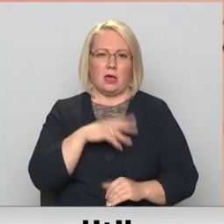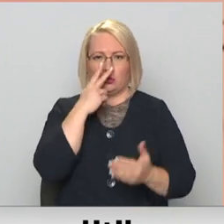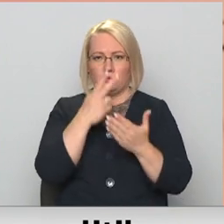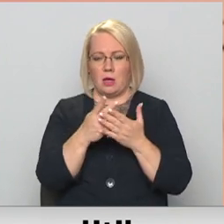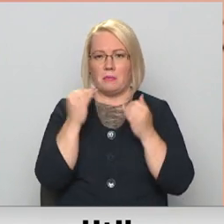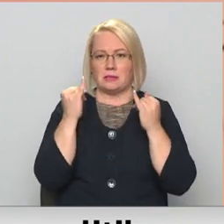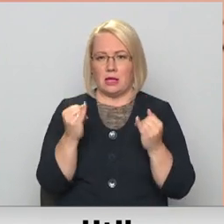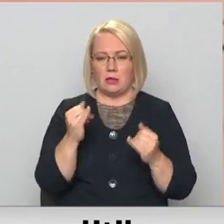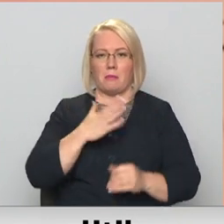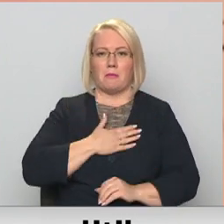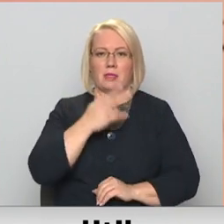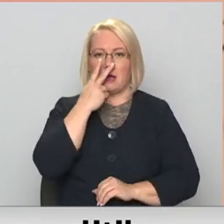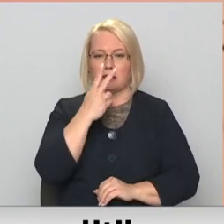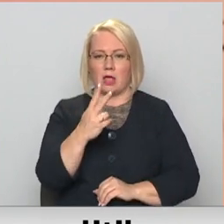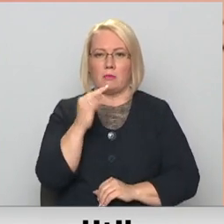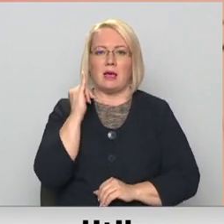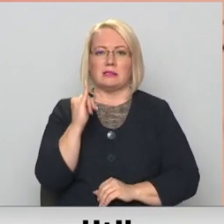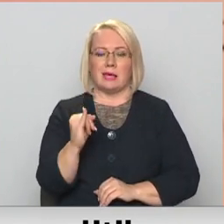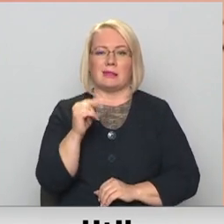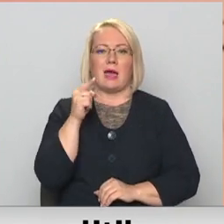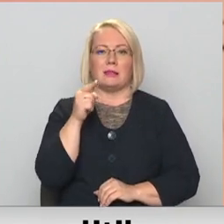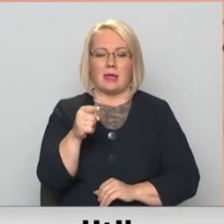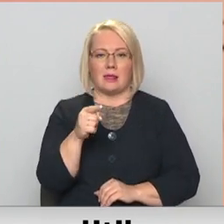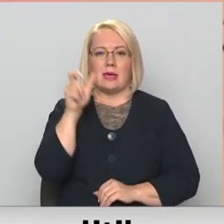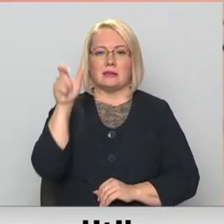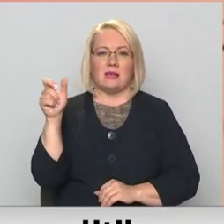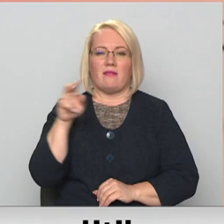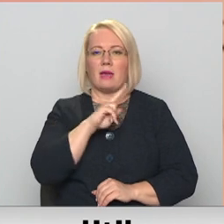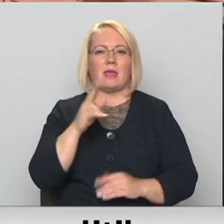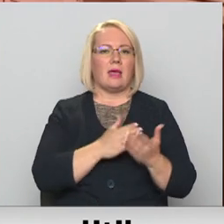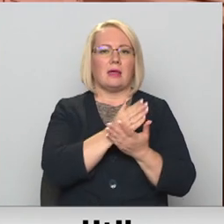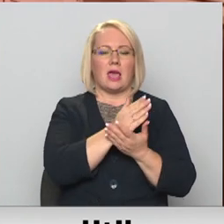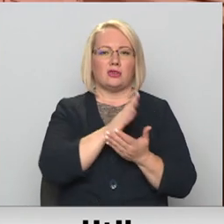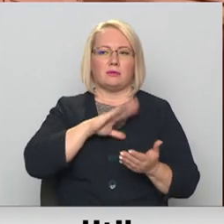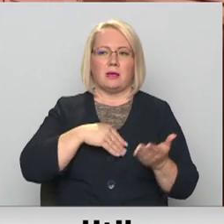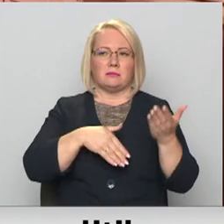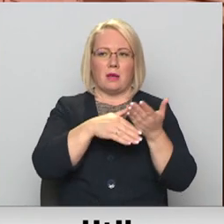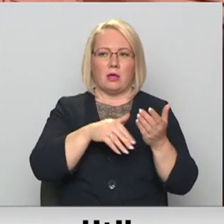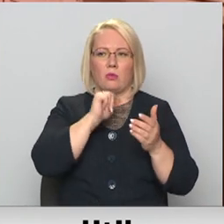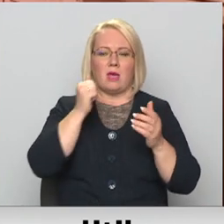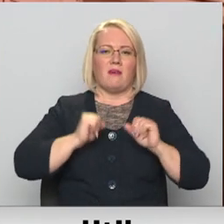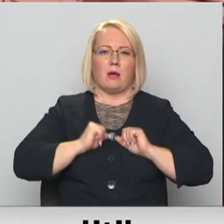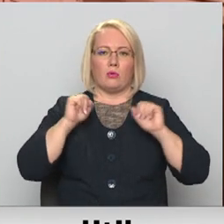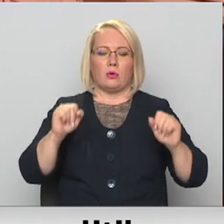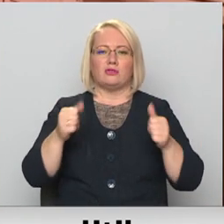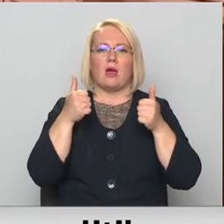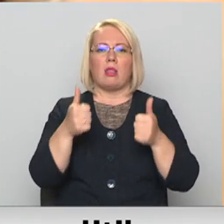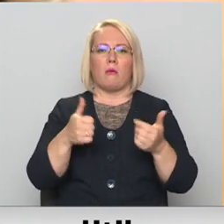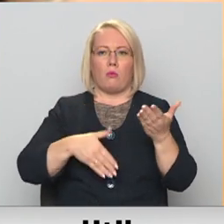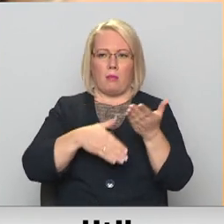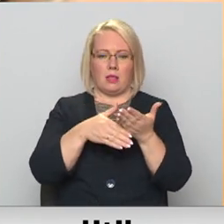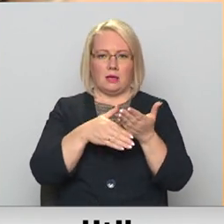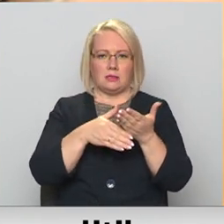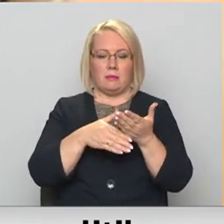sliktāku. Manā skatījumā sliktāka ir tad, ja cilvēki nevēršas pēc palīdzības un mēs nevaram viņiem nodrošināt labu palīdzību.